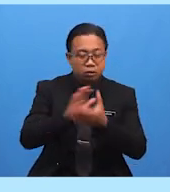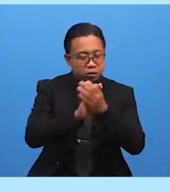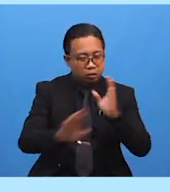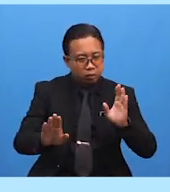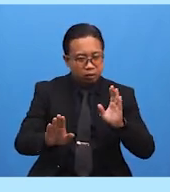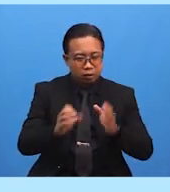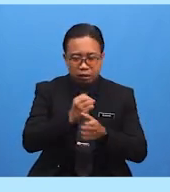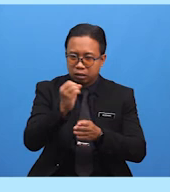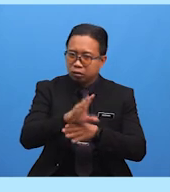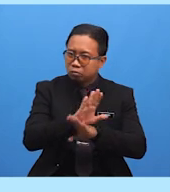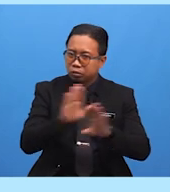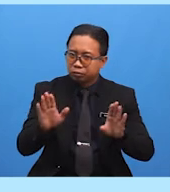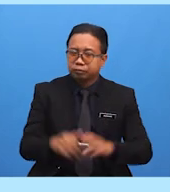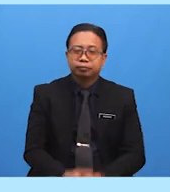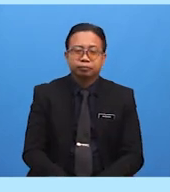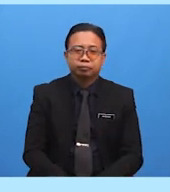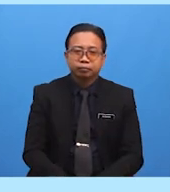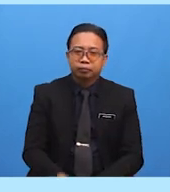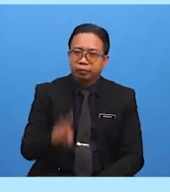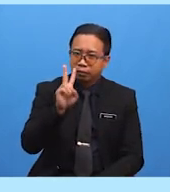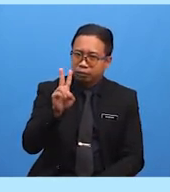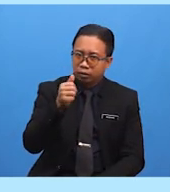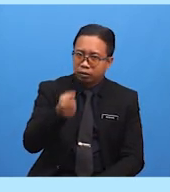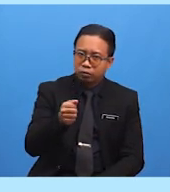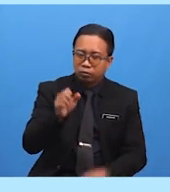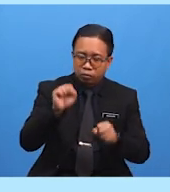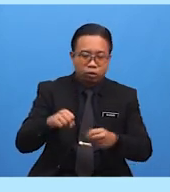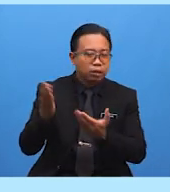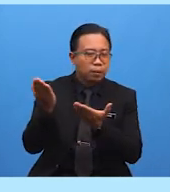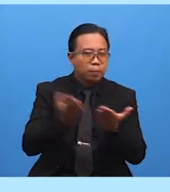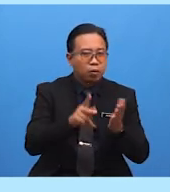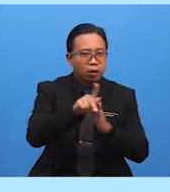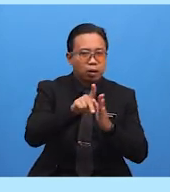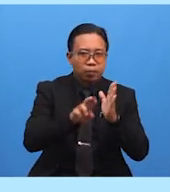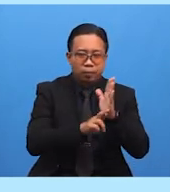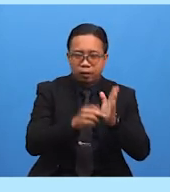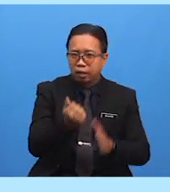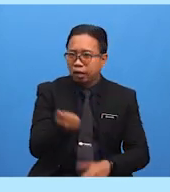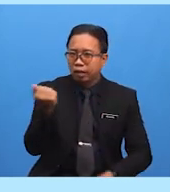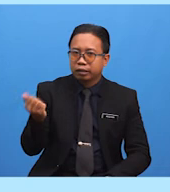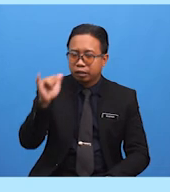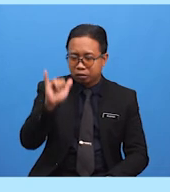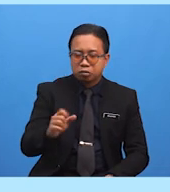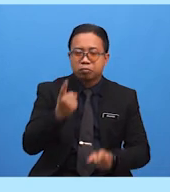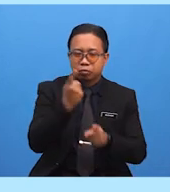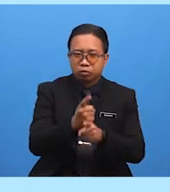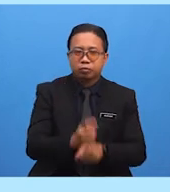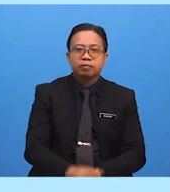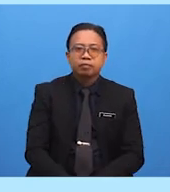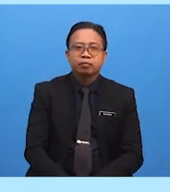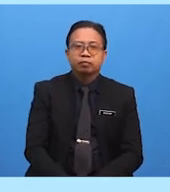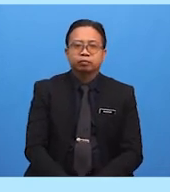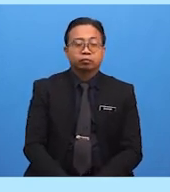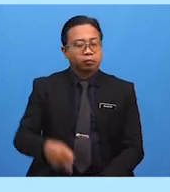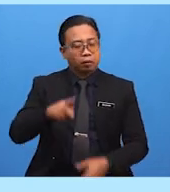Kamu Kedua Kamu Boleh Membawa Peralatan Yang Sepatutnya Seperti